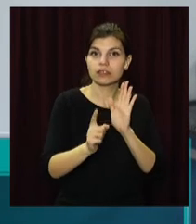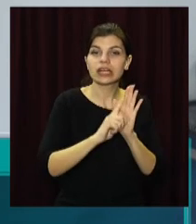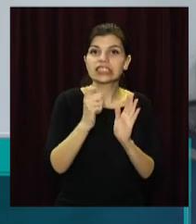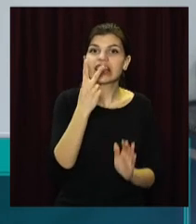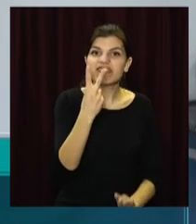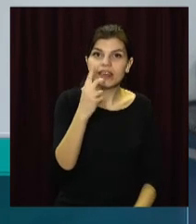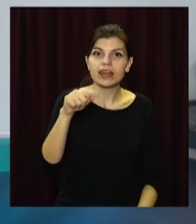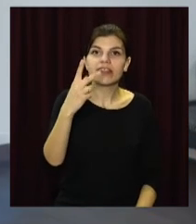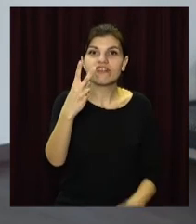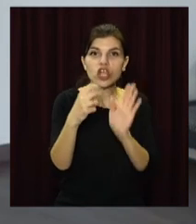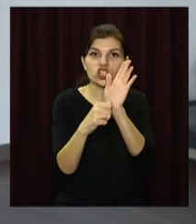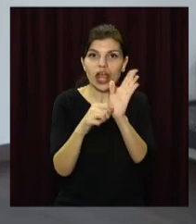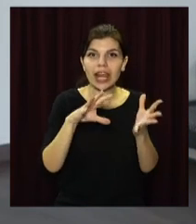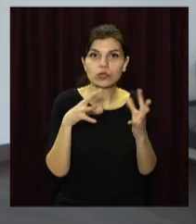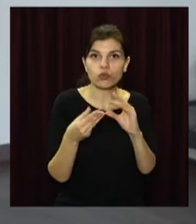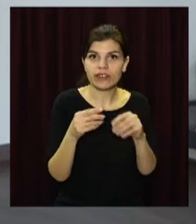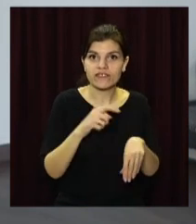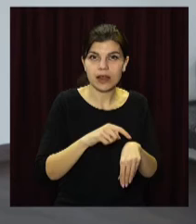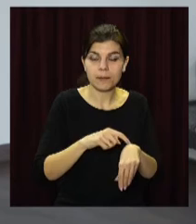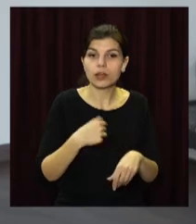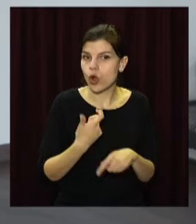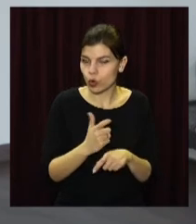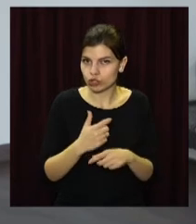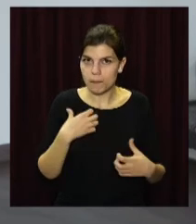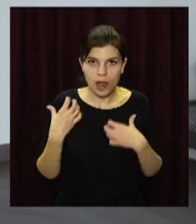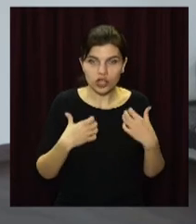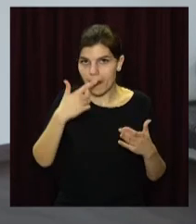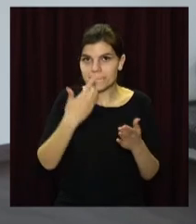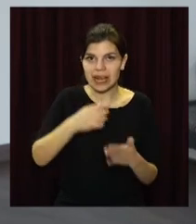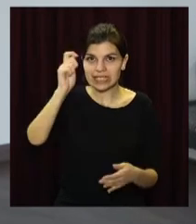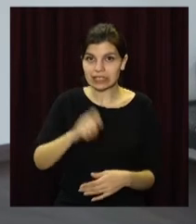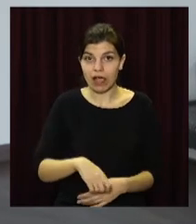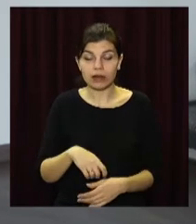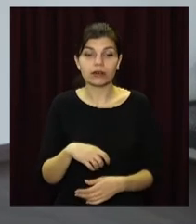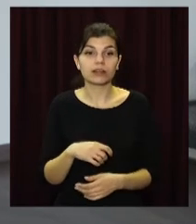,26. Я дуже переживала перед стартом.